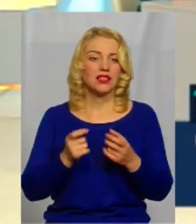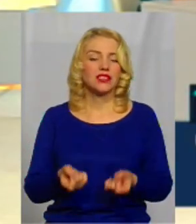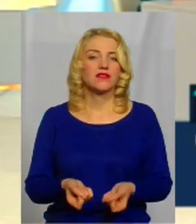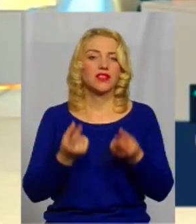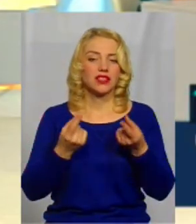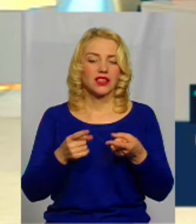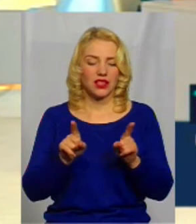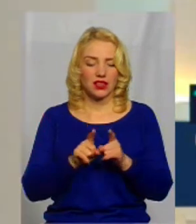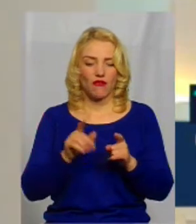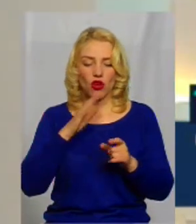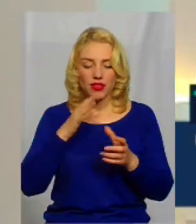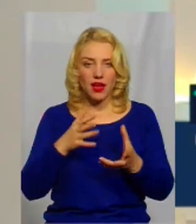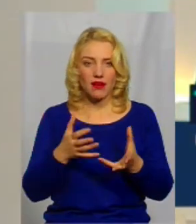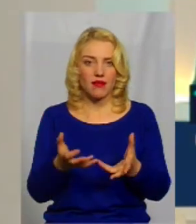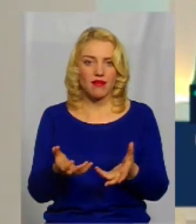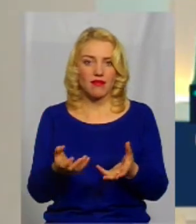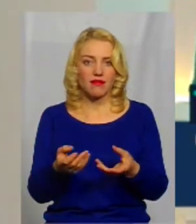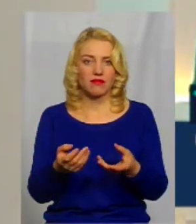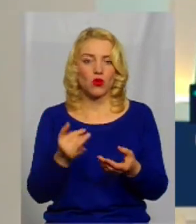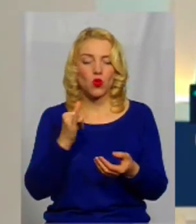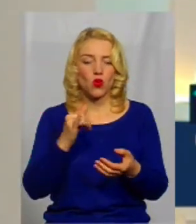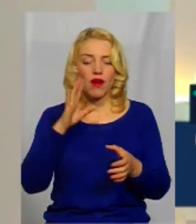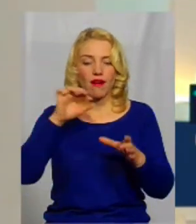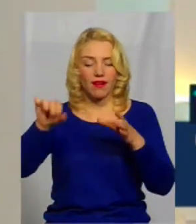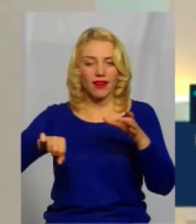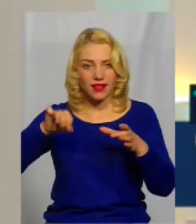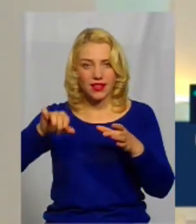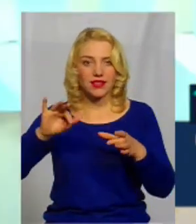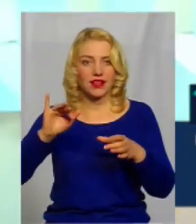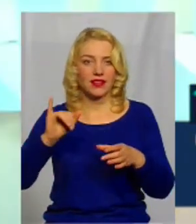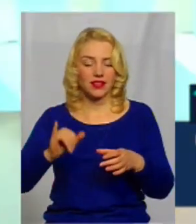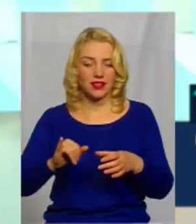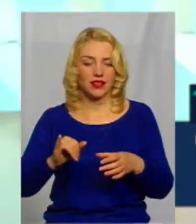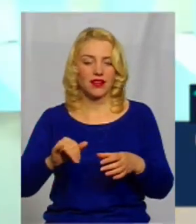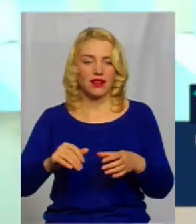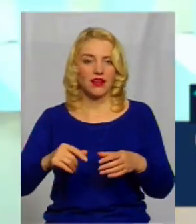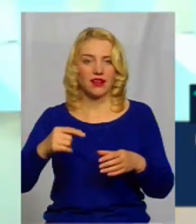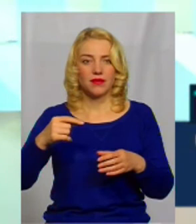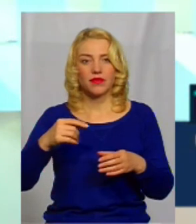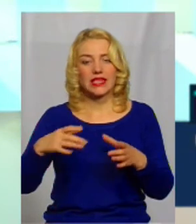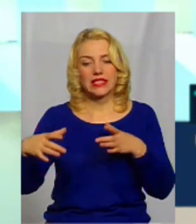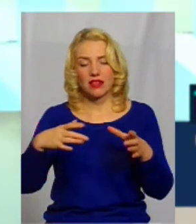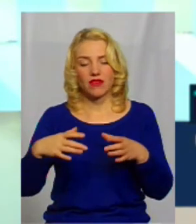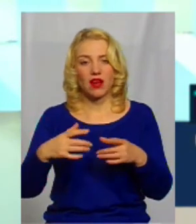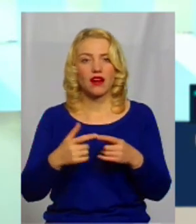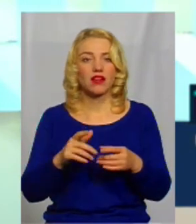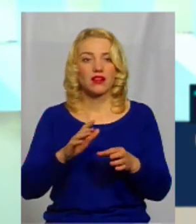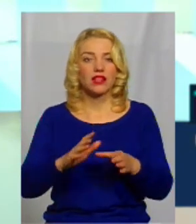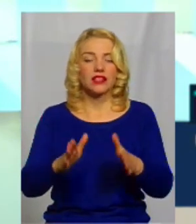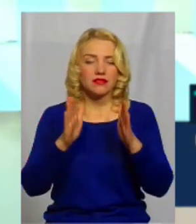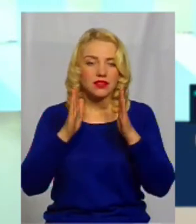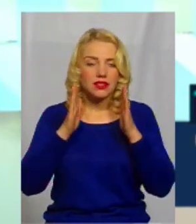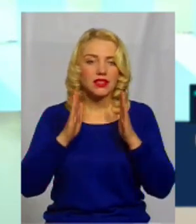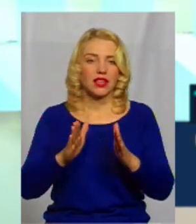Креницях і в ставках, якщо не з опадів? Тільки з опадів. Тільки з опадів. з опадів. Це